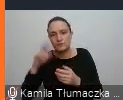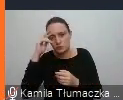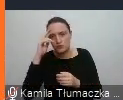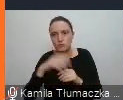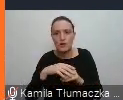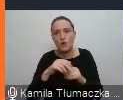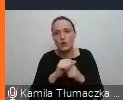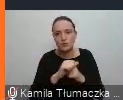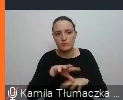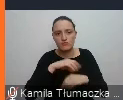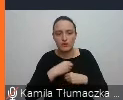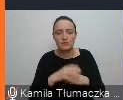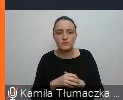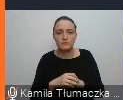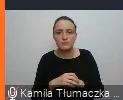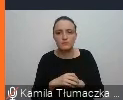został przyjęty.